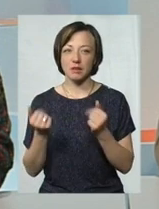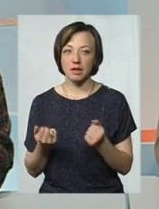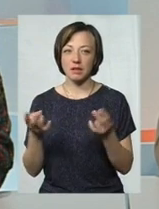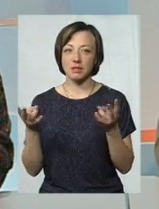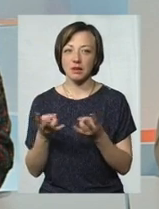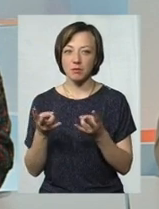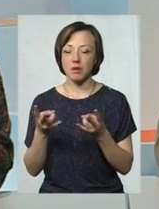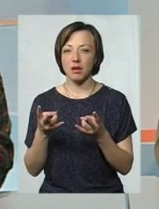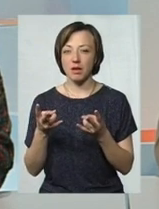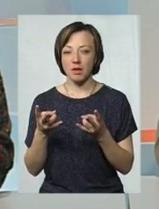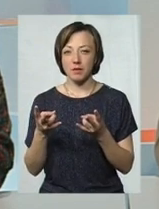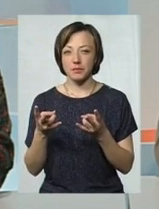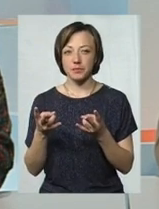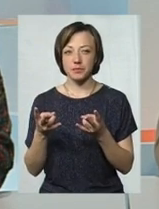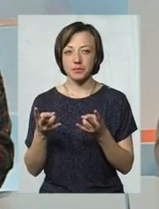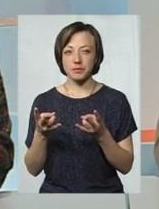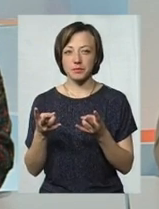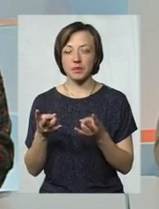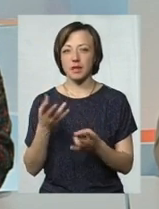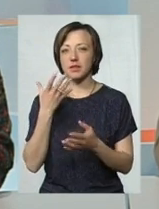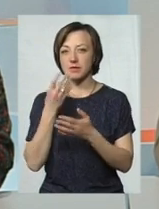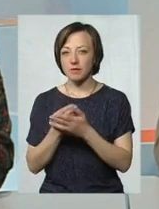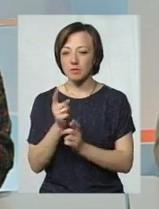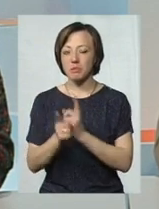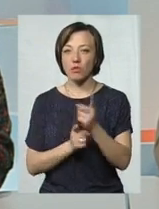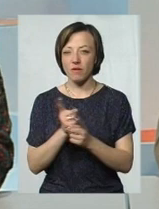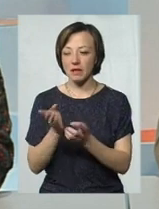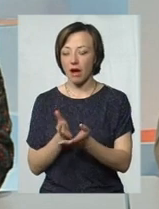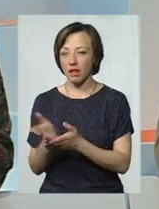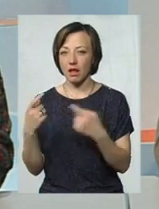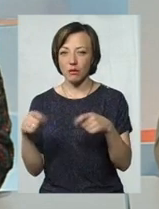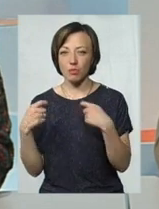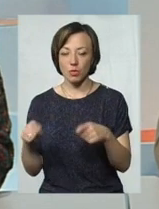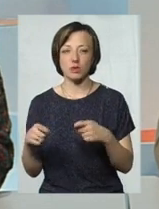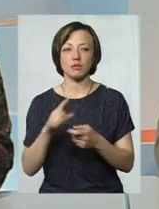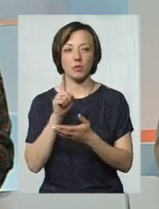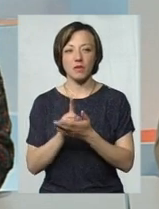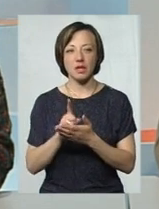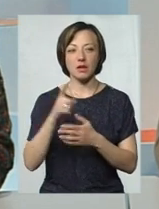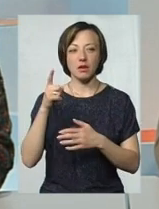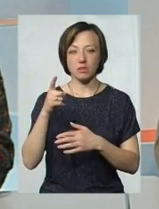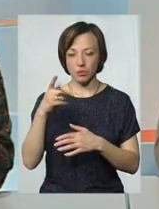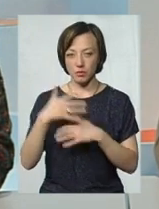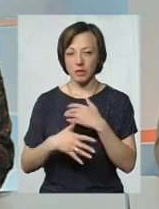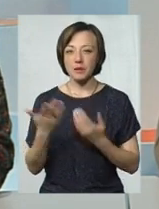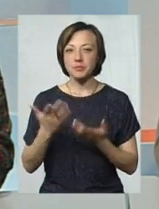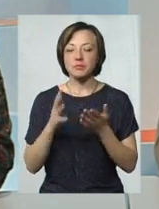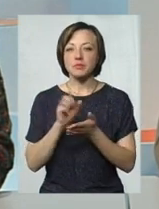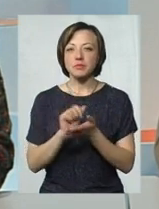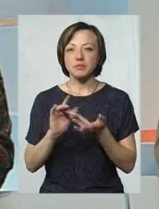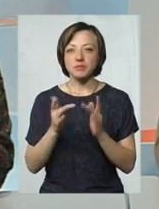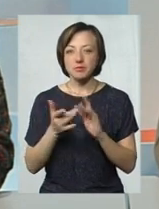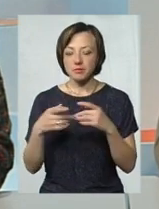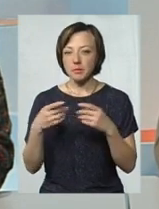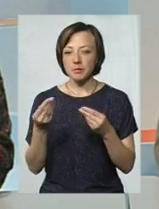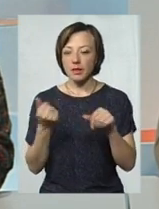диверсифікувати те, що свої канали продажів, і ми повинні всі розуміти, якщо ми займаємося інтернет-бізнесом, то один канал